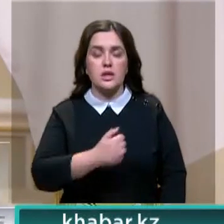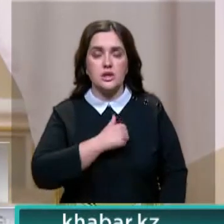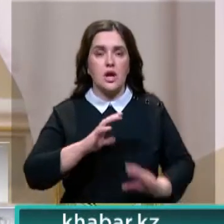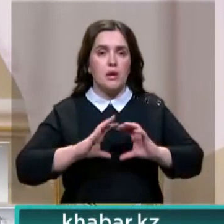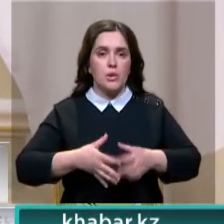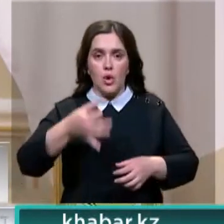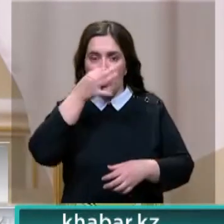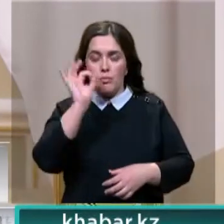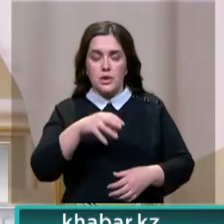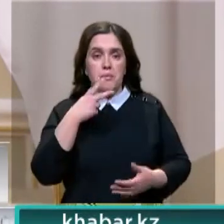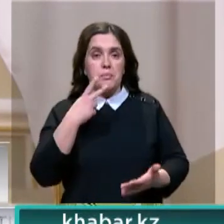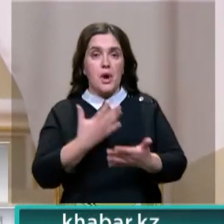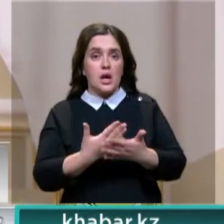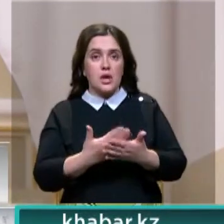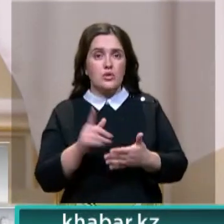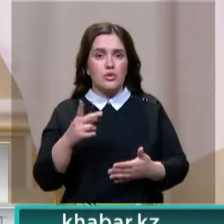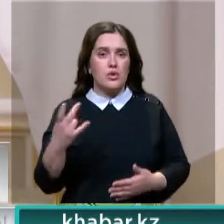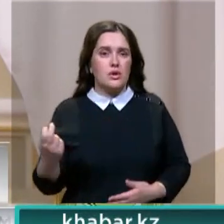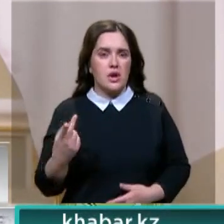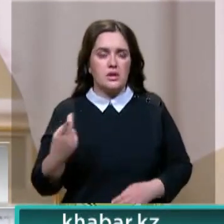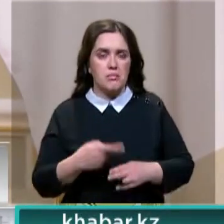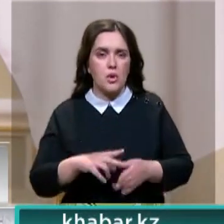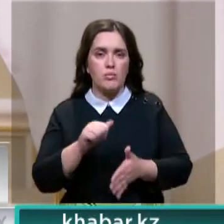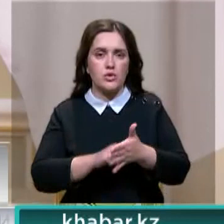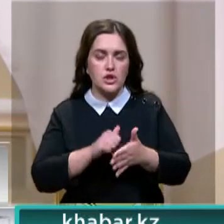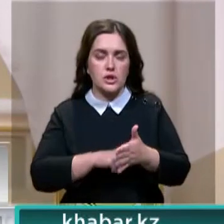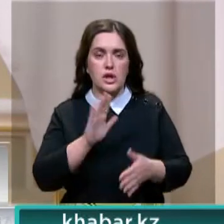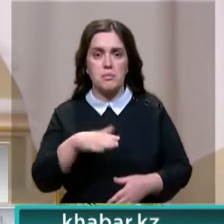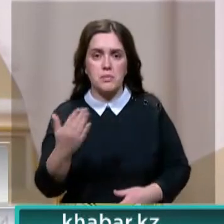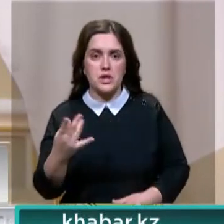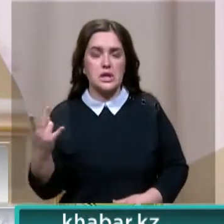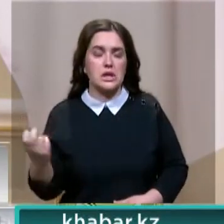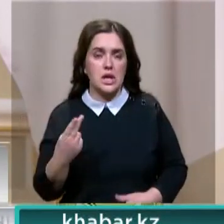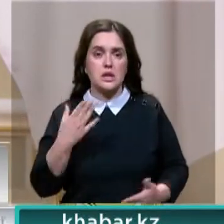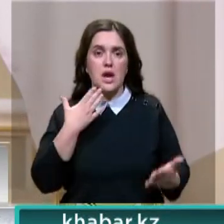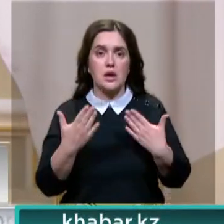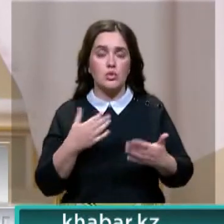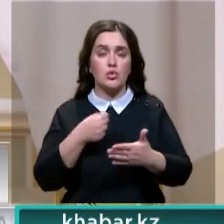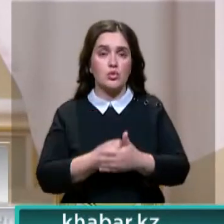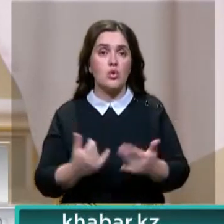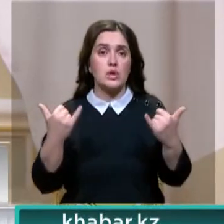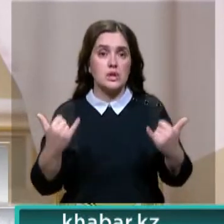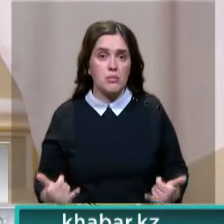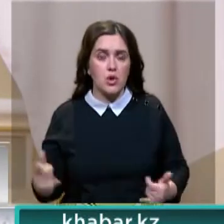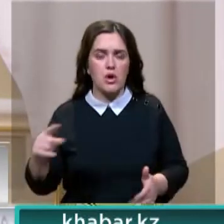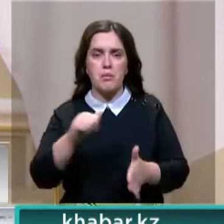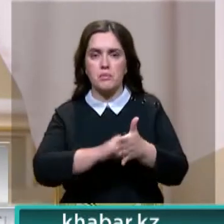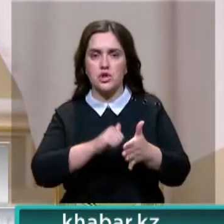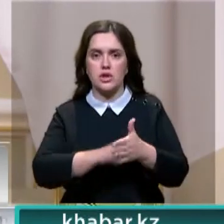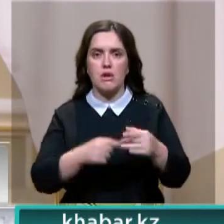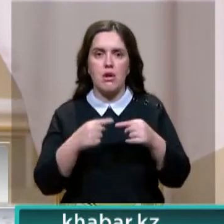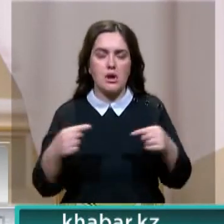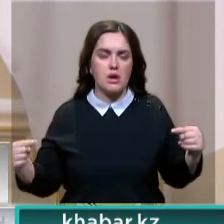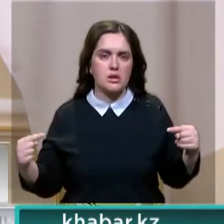показывает, что этнический фактор, межнациональные отношения до сих пор являются детонатором разного рода